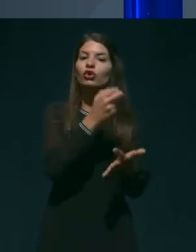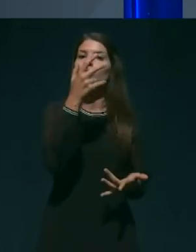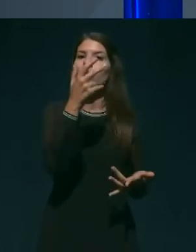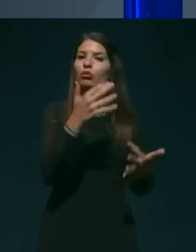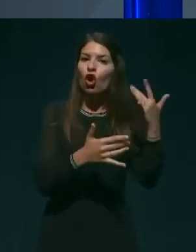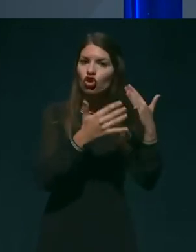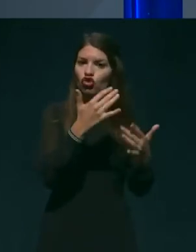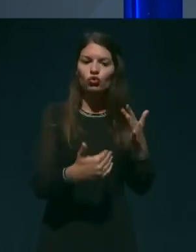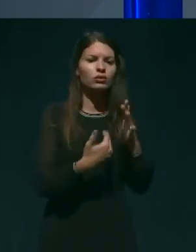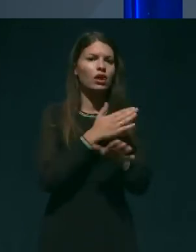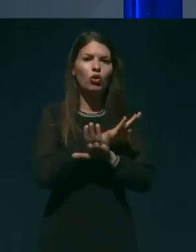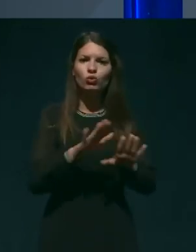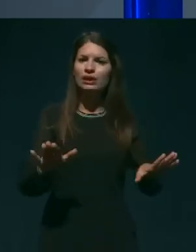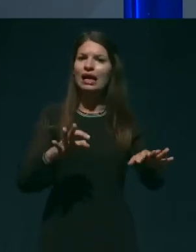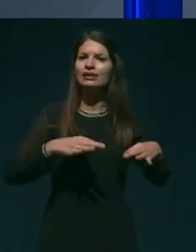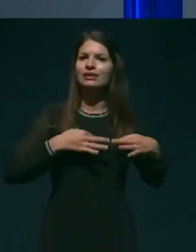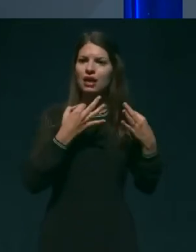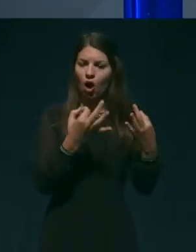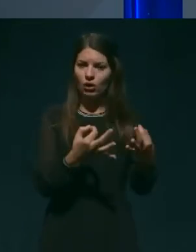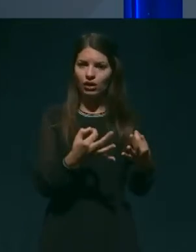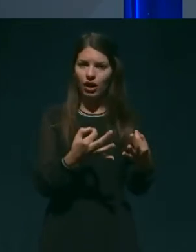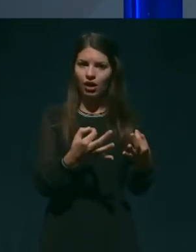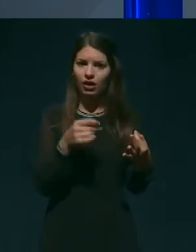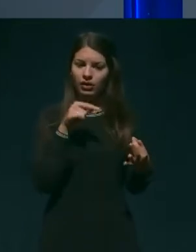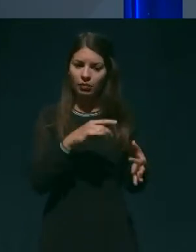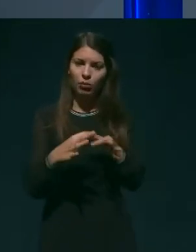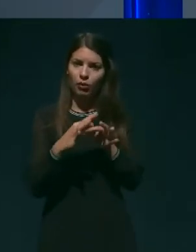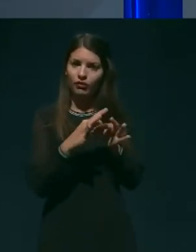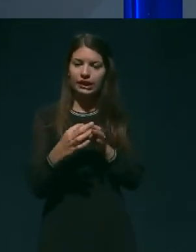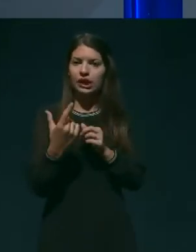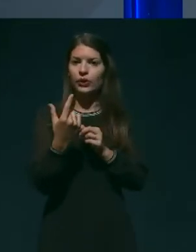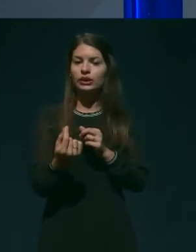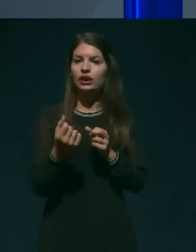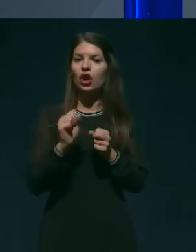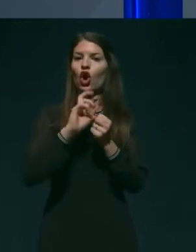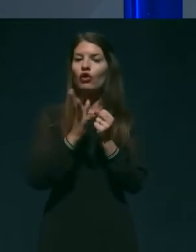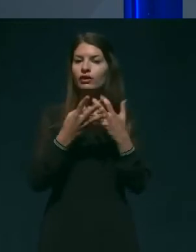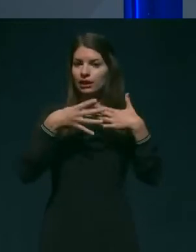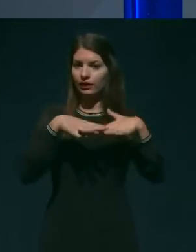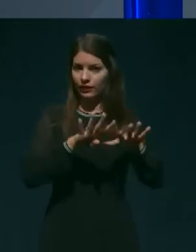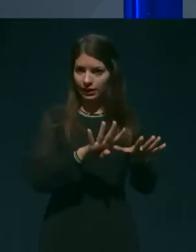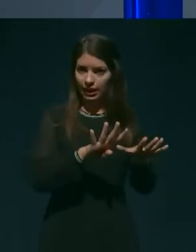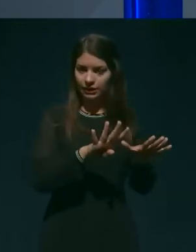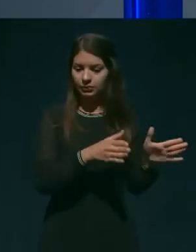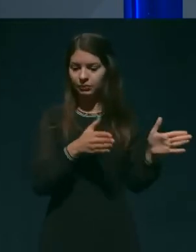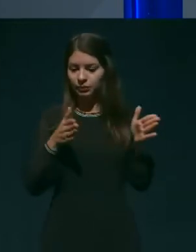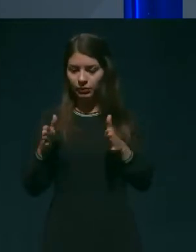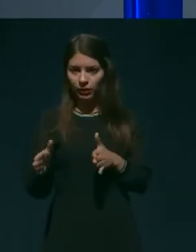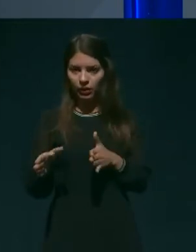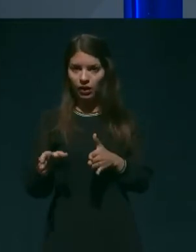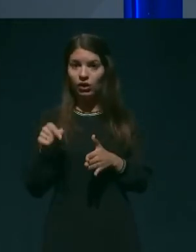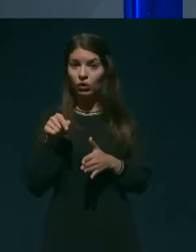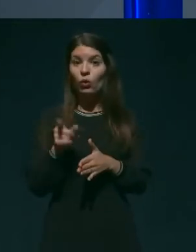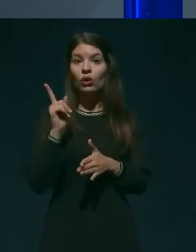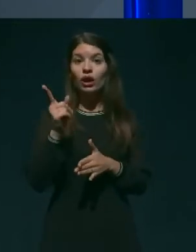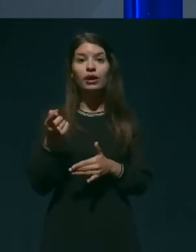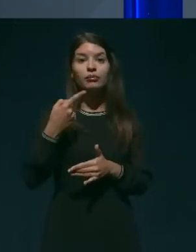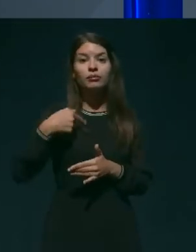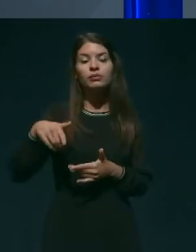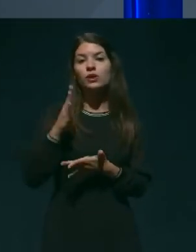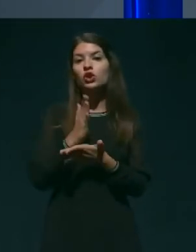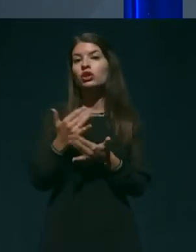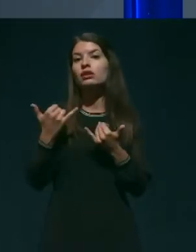zdravljenja povezana z COVID-19. Drugo je pa to, kar smo že zdaj predlagali v